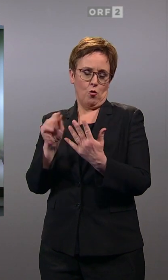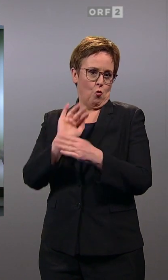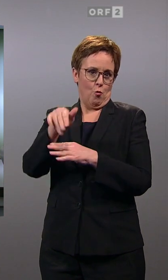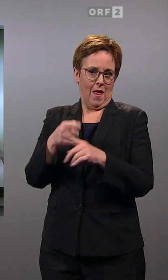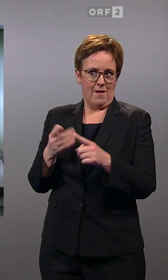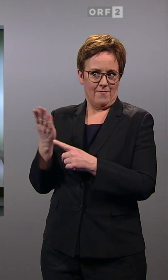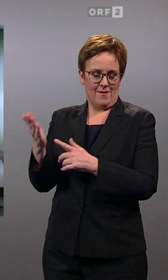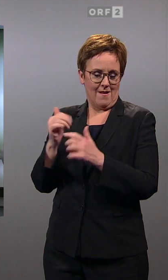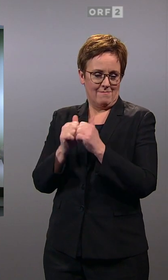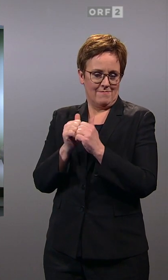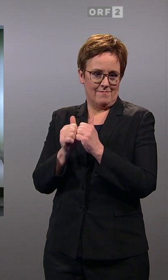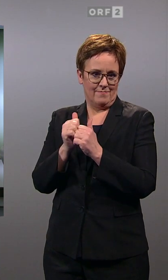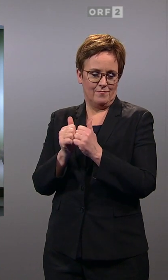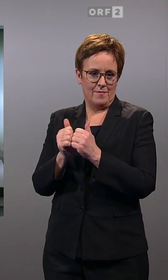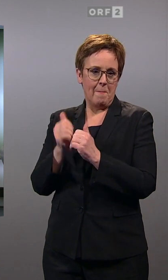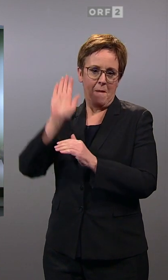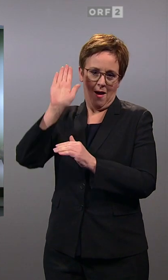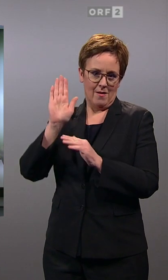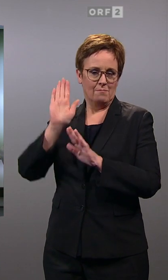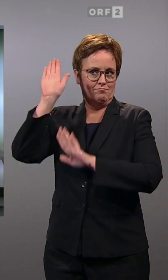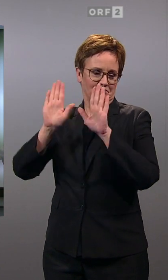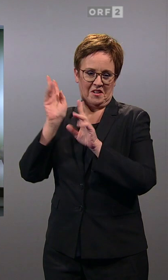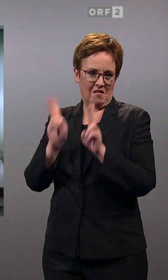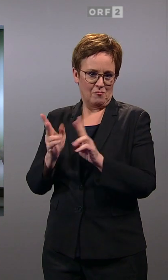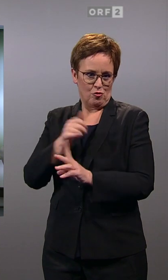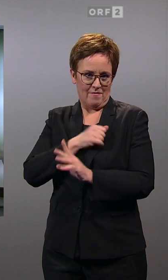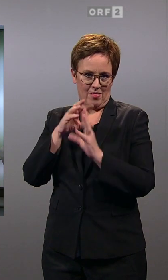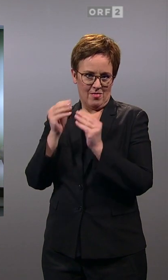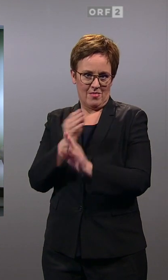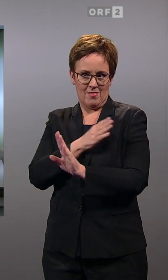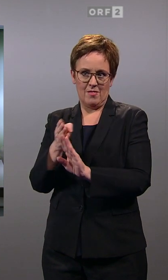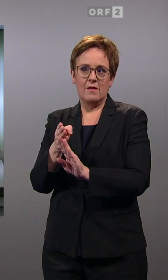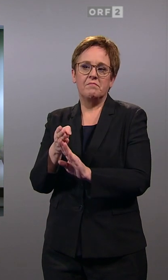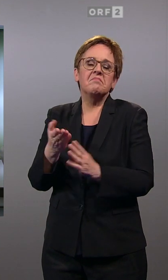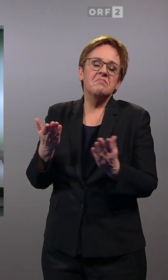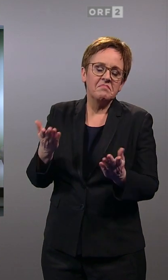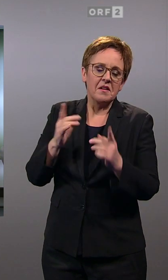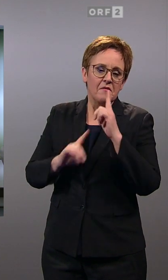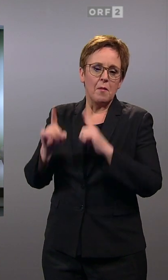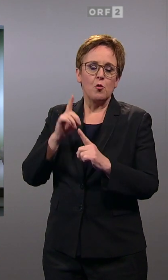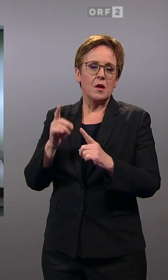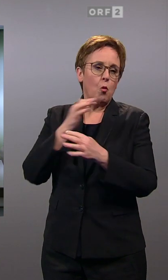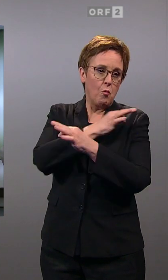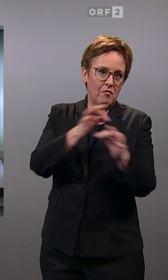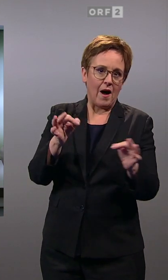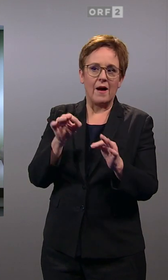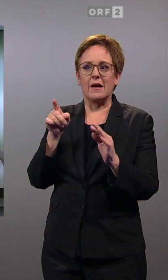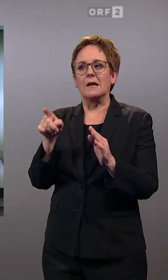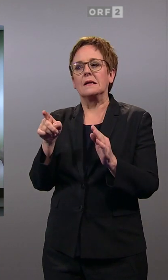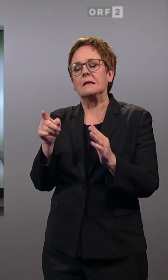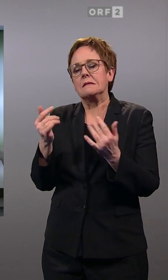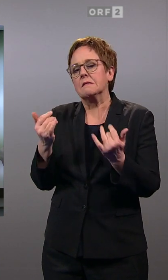rechnerisch eine absolute Mehrheit. Und könnte natürlich jetzt, was höchstwahrscheinlich ist, aufgrund der Umfragewerte einen